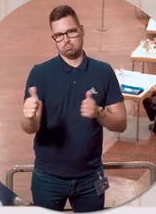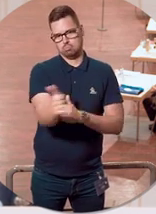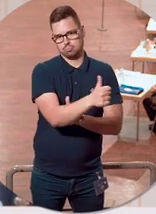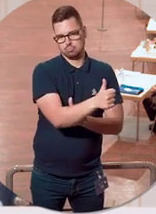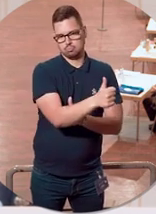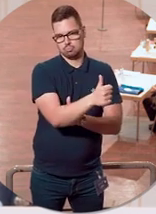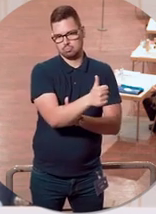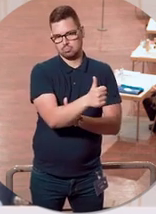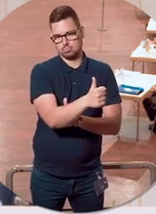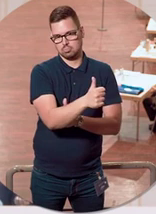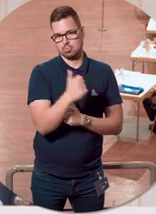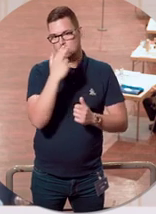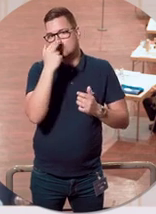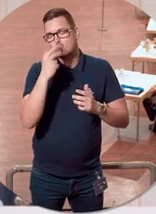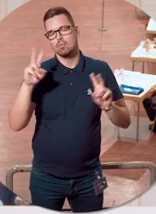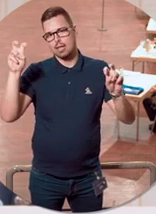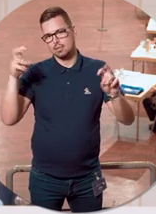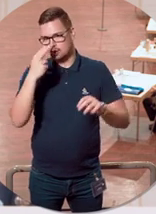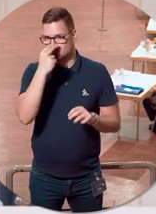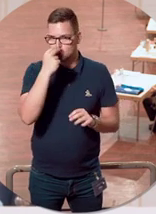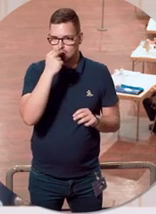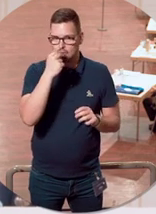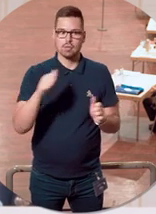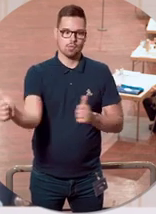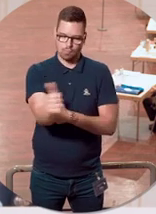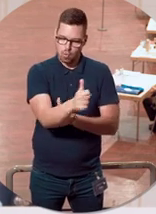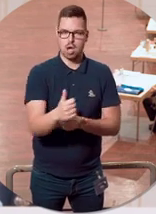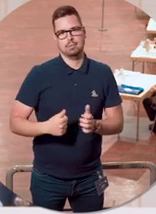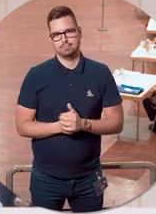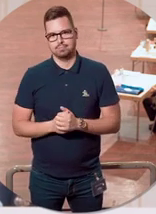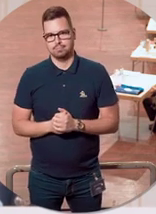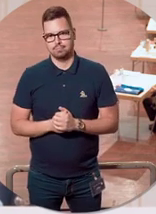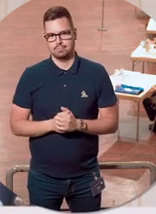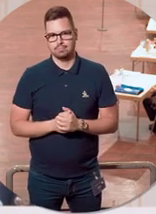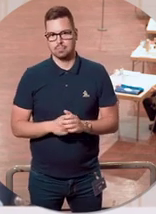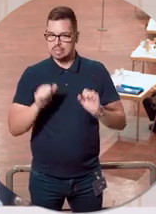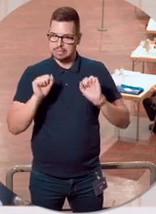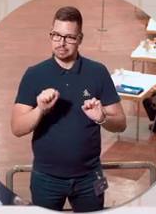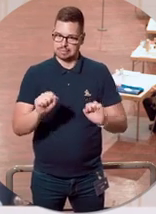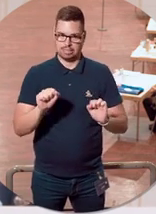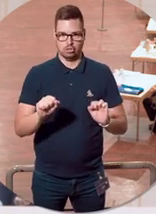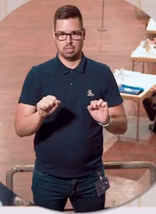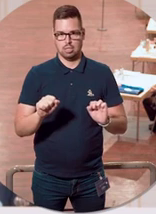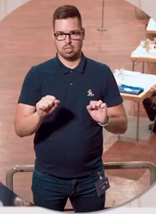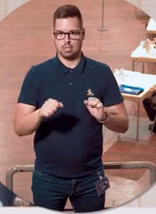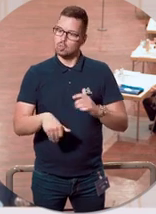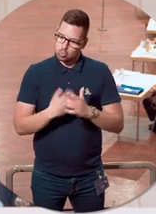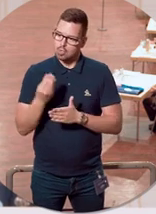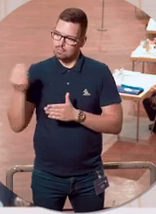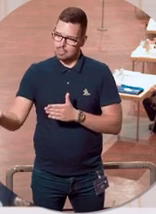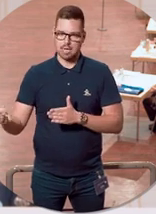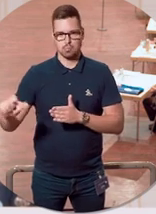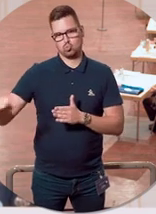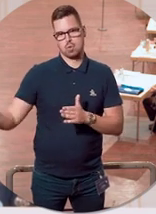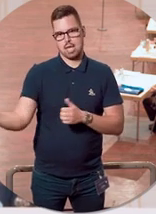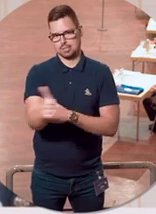Termine vergeben werden, per Zufallsprinzip dann eben auch vorgezogen sozusagen, sodass sichergestellt ist, dass wir auch bei den Neuvergaben immer noch mal